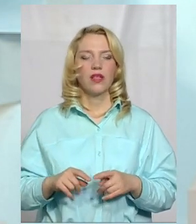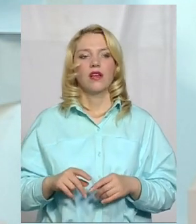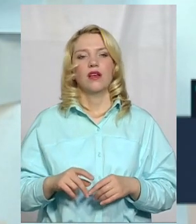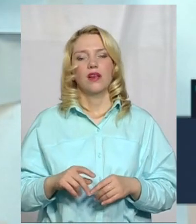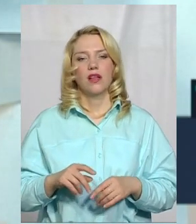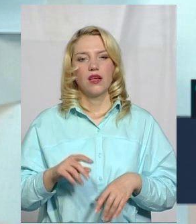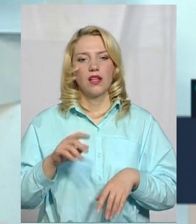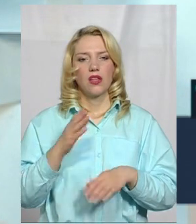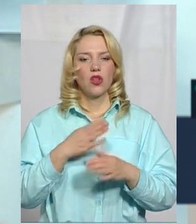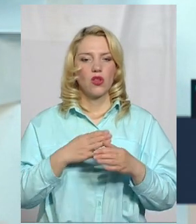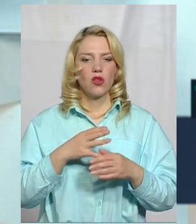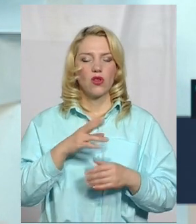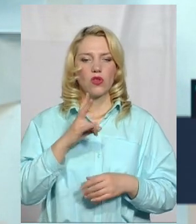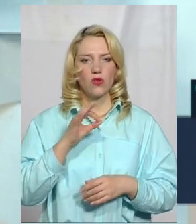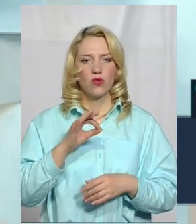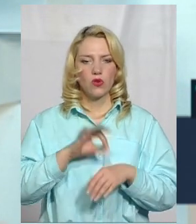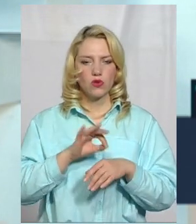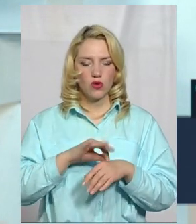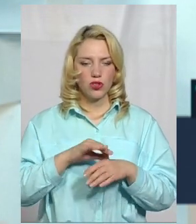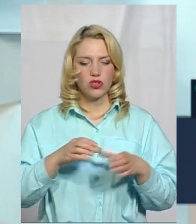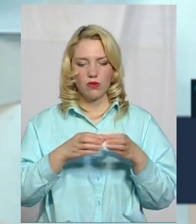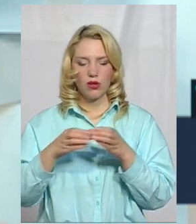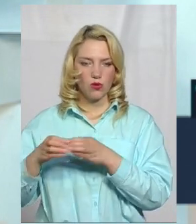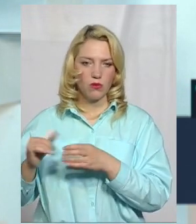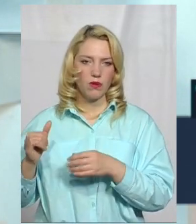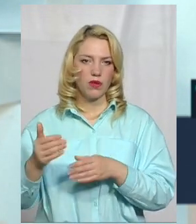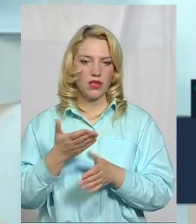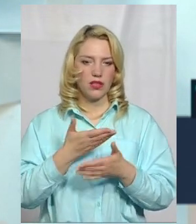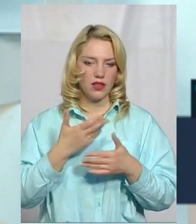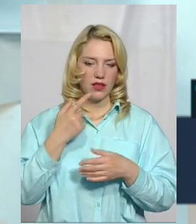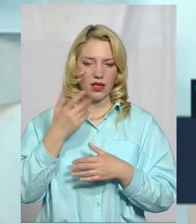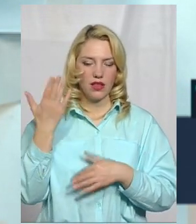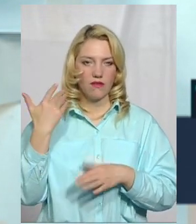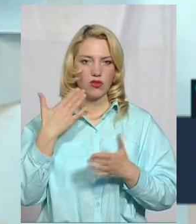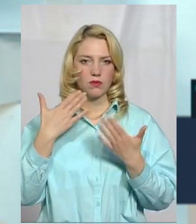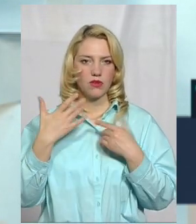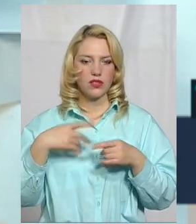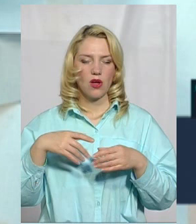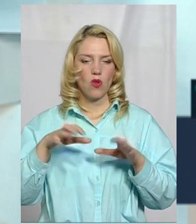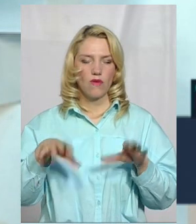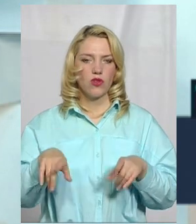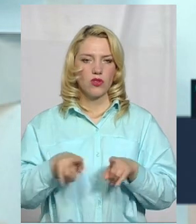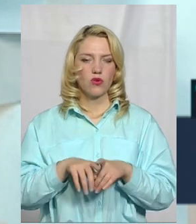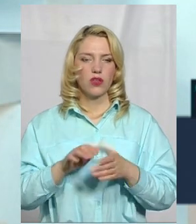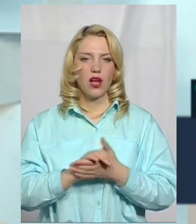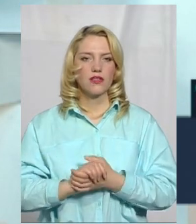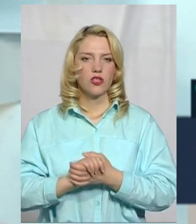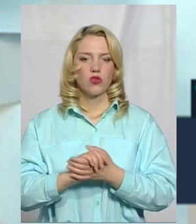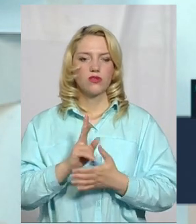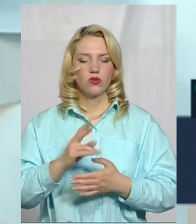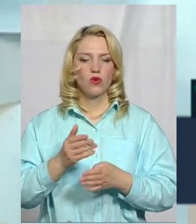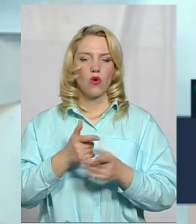нозологічними групами. І недавно спілкувалася з головою такої асоціації, які готові нам